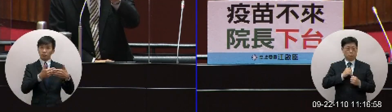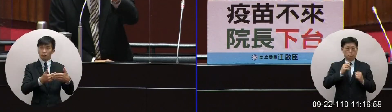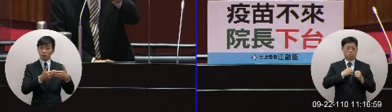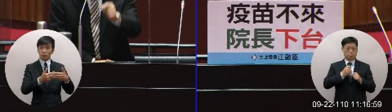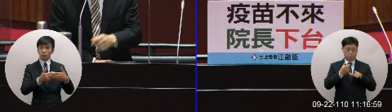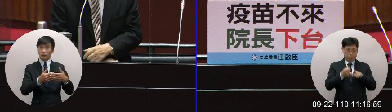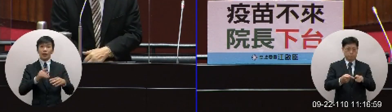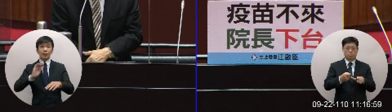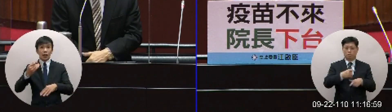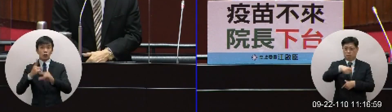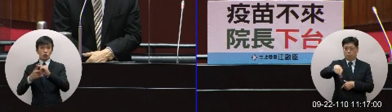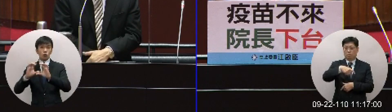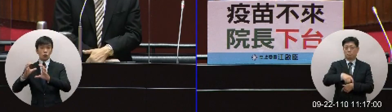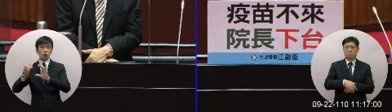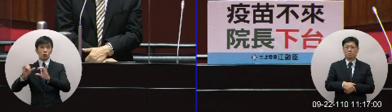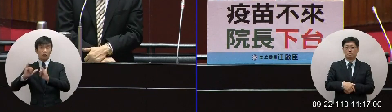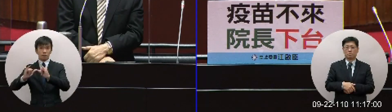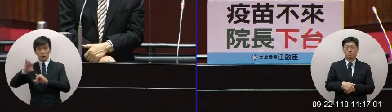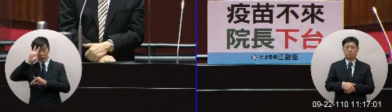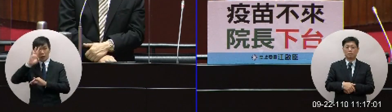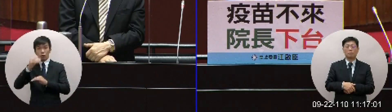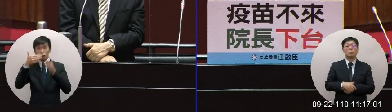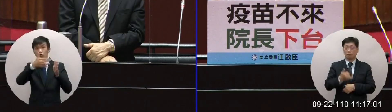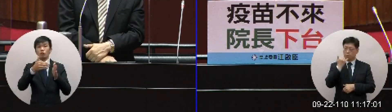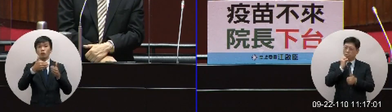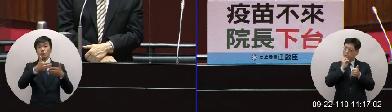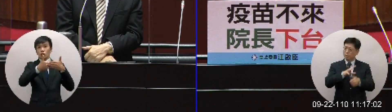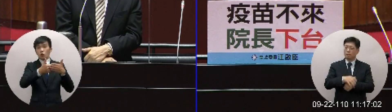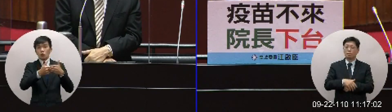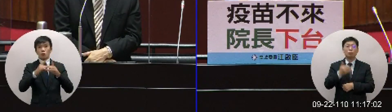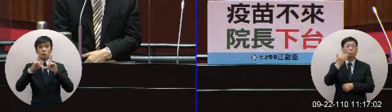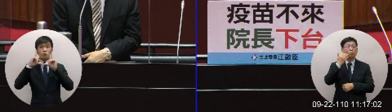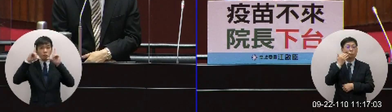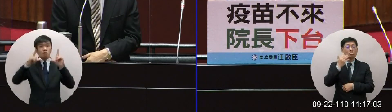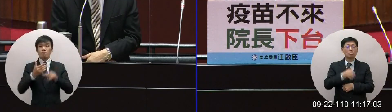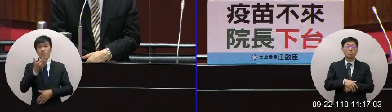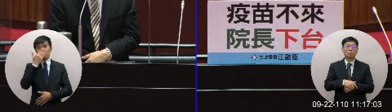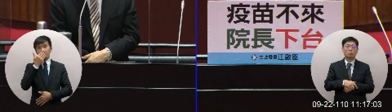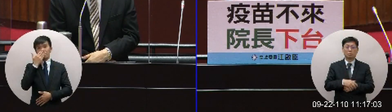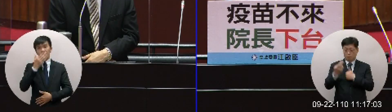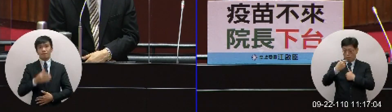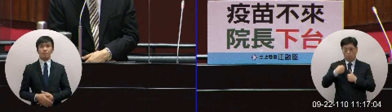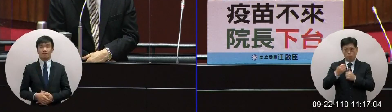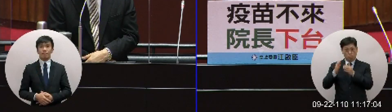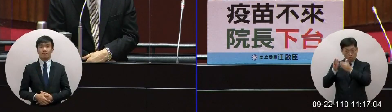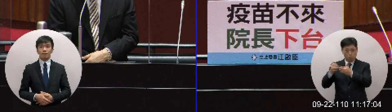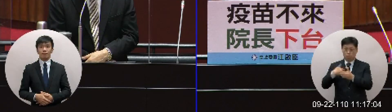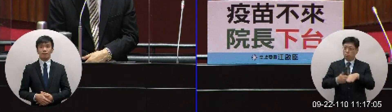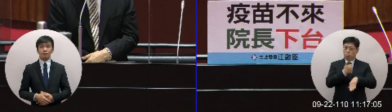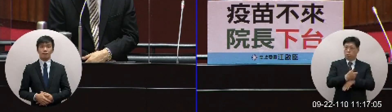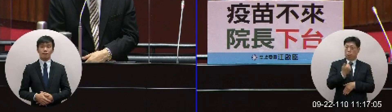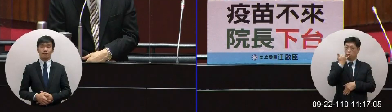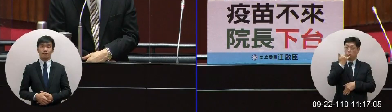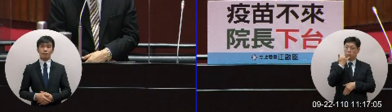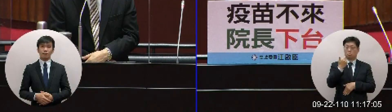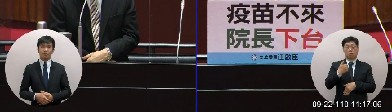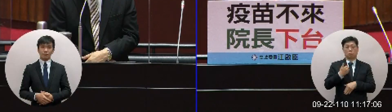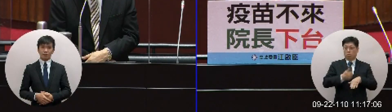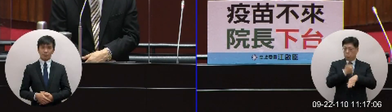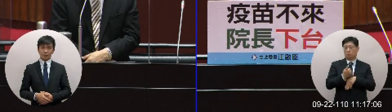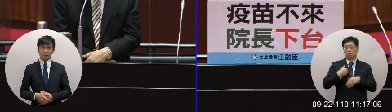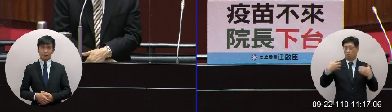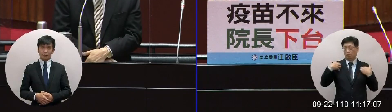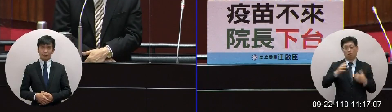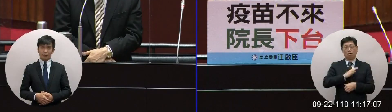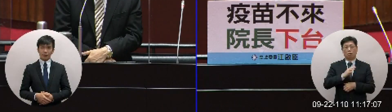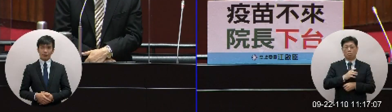主席不敢面對中國我跟你講院長如果如果要我面對我來執政我之前我來面對